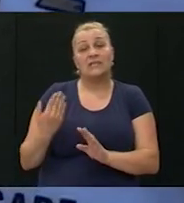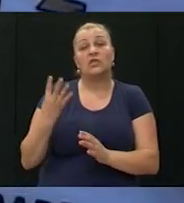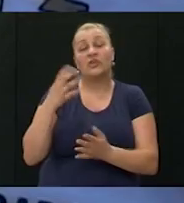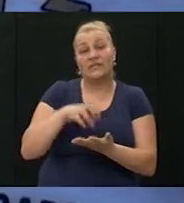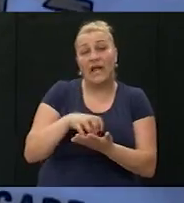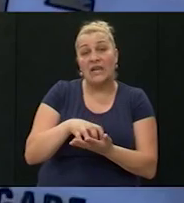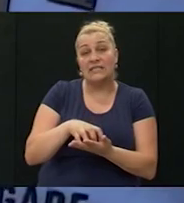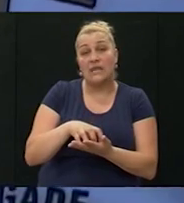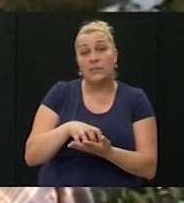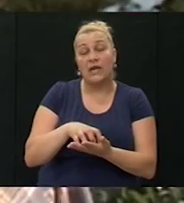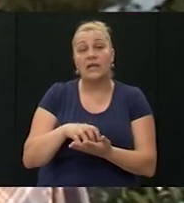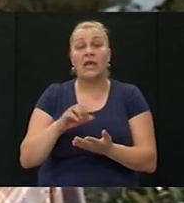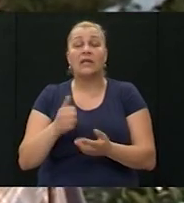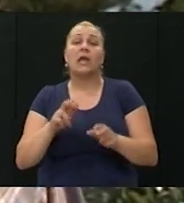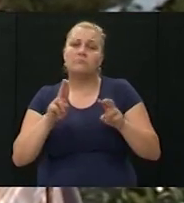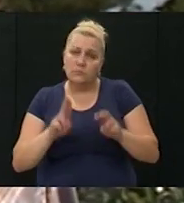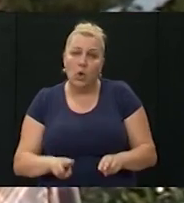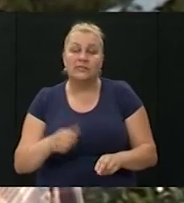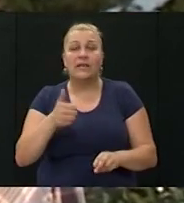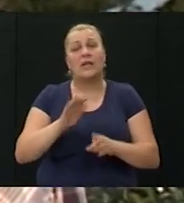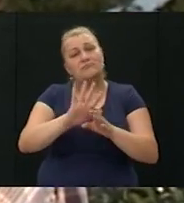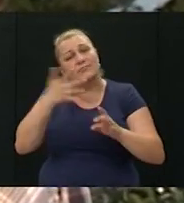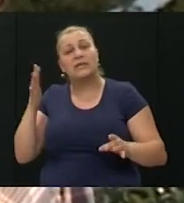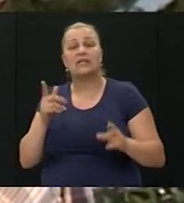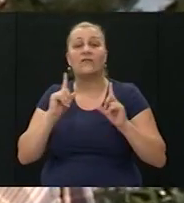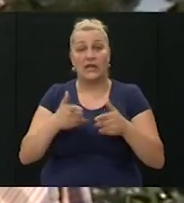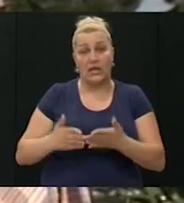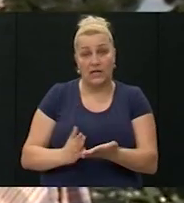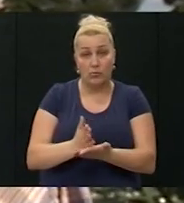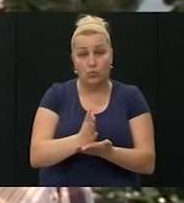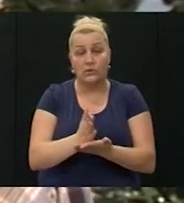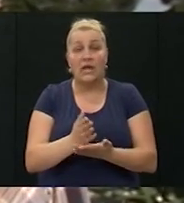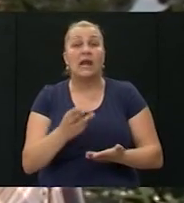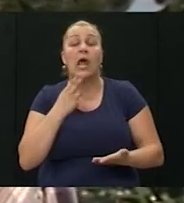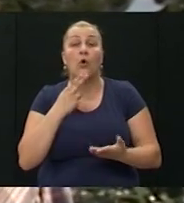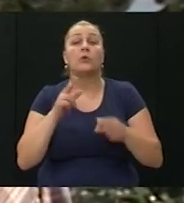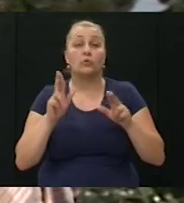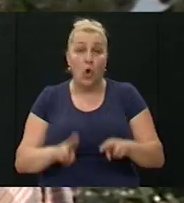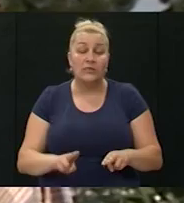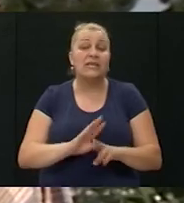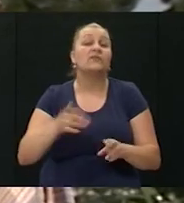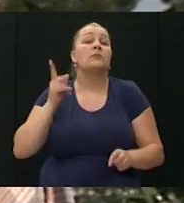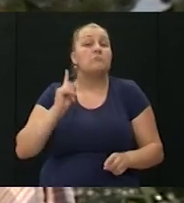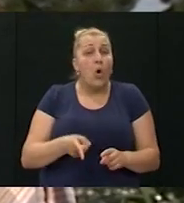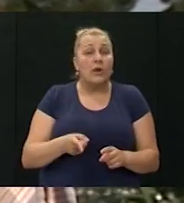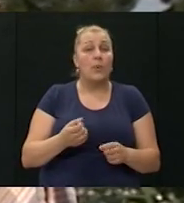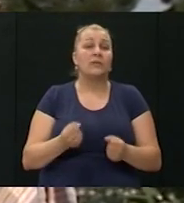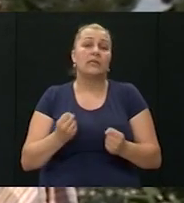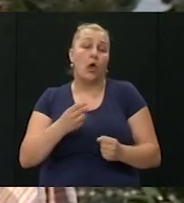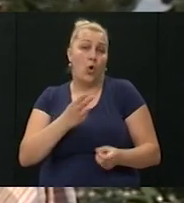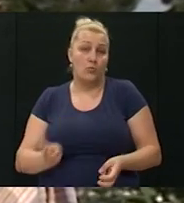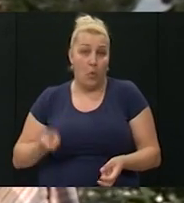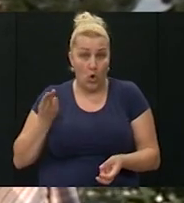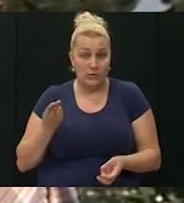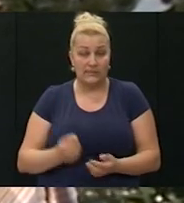iza 4. gardinske brigade je doista jedan blistav ratni put na kojem doista svi moramo biti jako